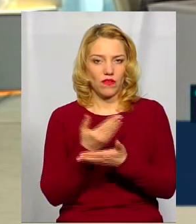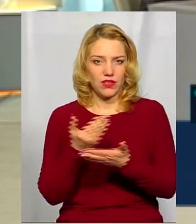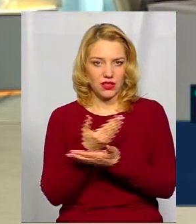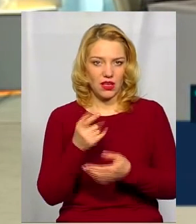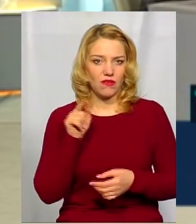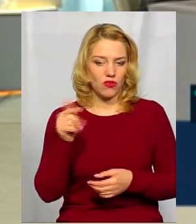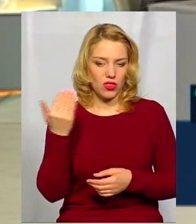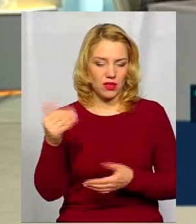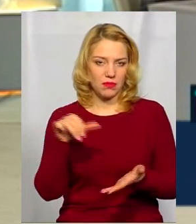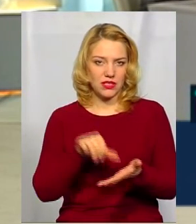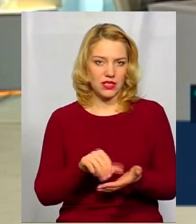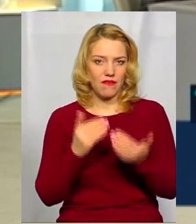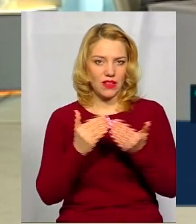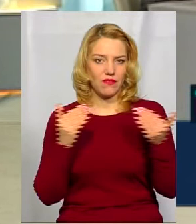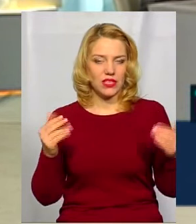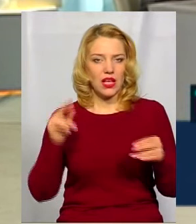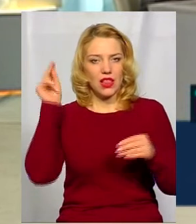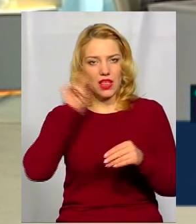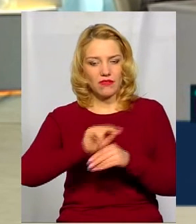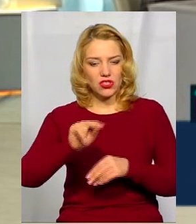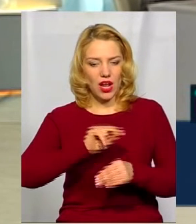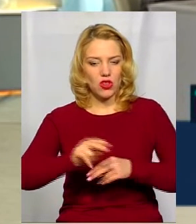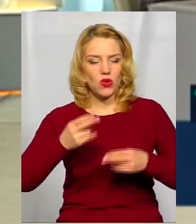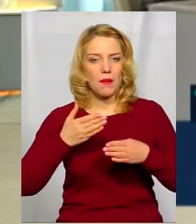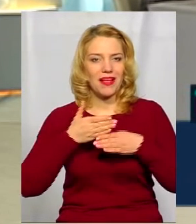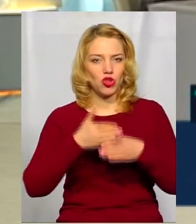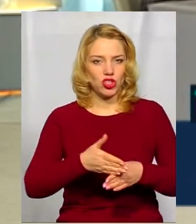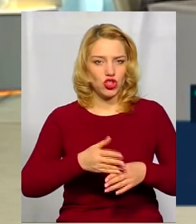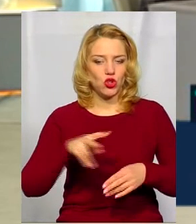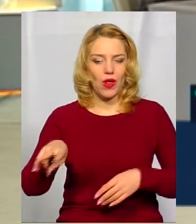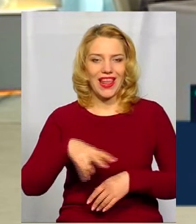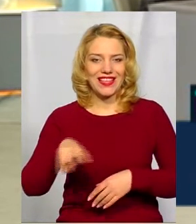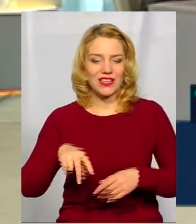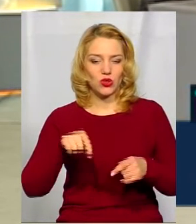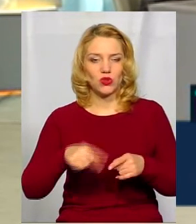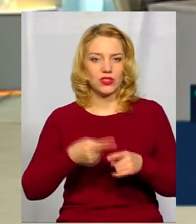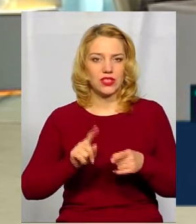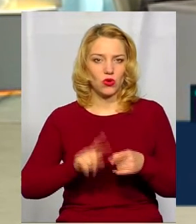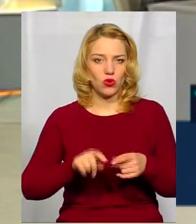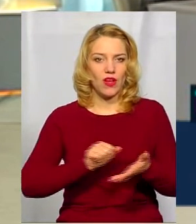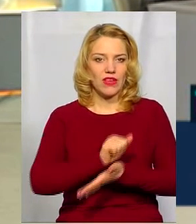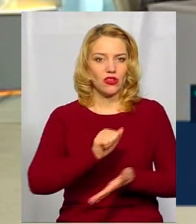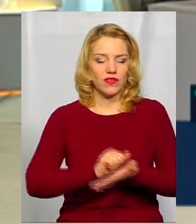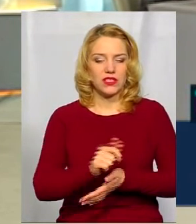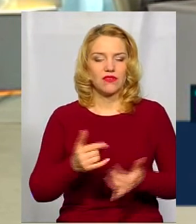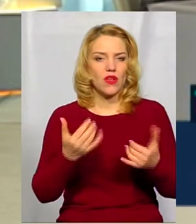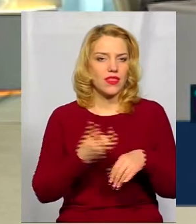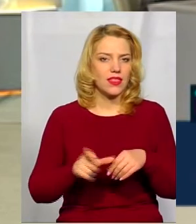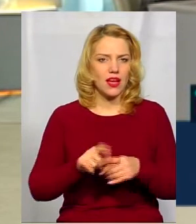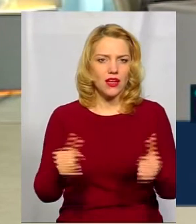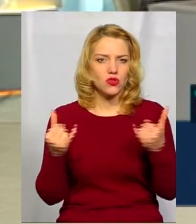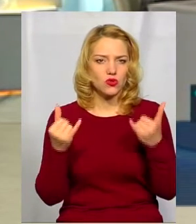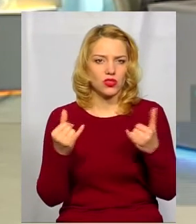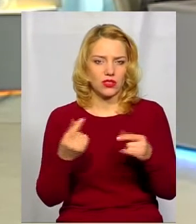Вони представили виставку навчальної методичної літератури. видавництво. Ось найсучаснішою, останньою. Особливо це